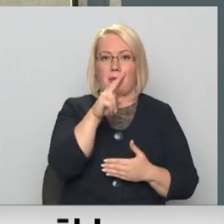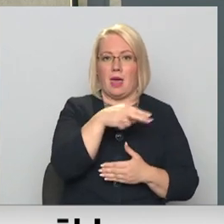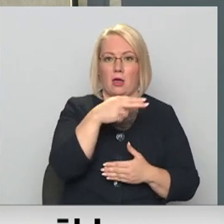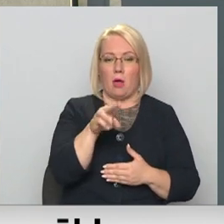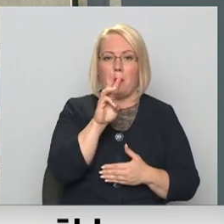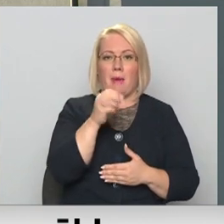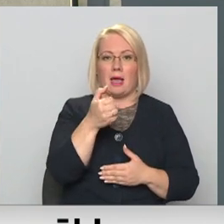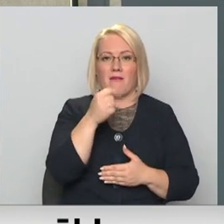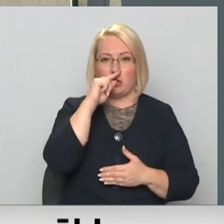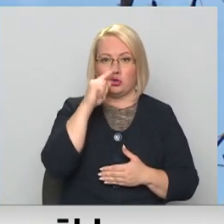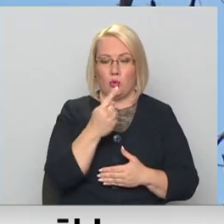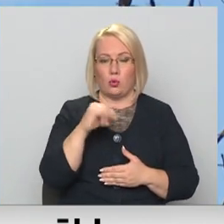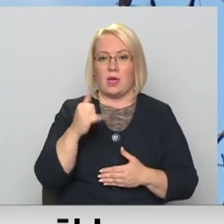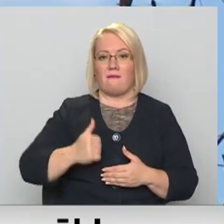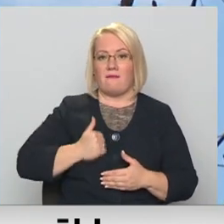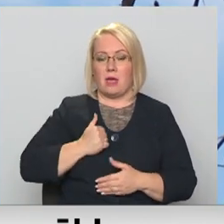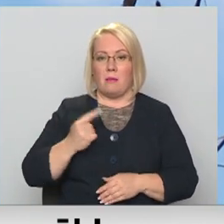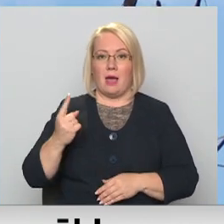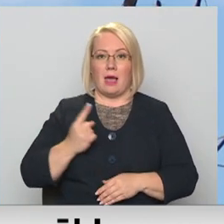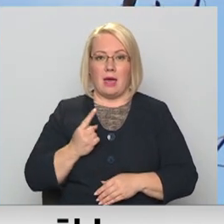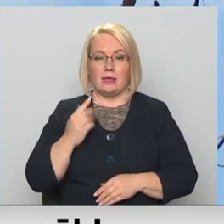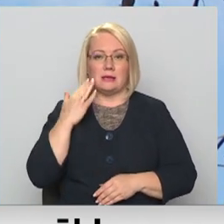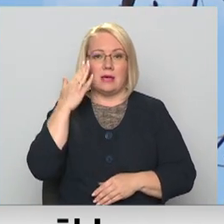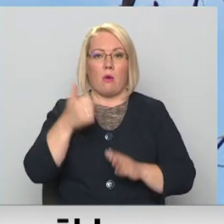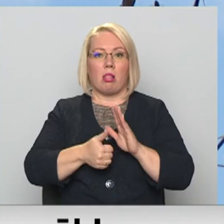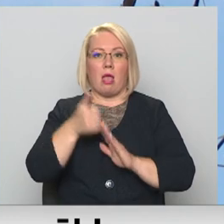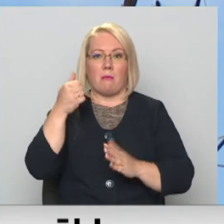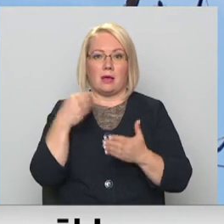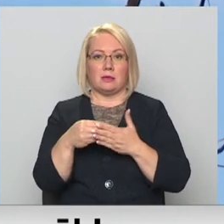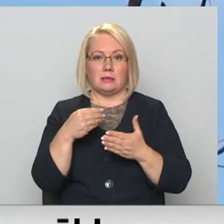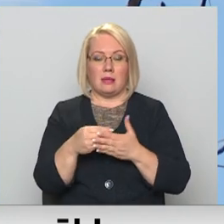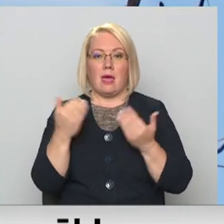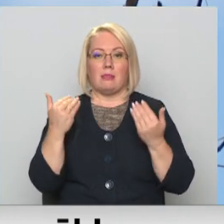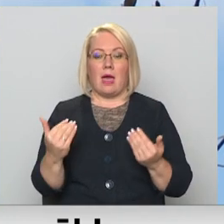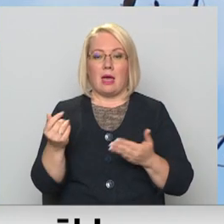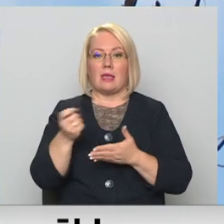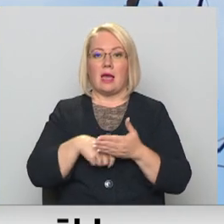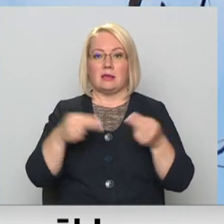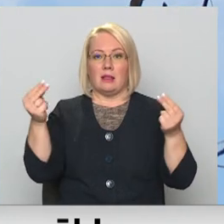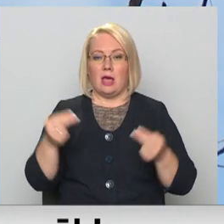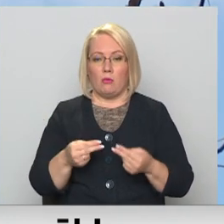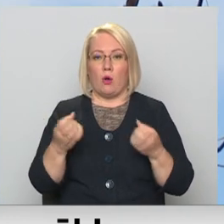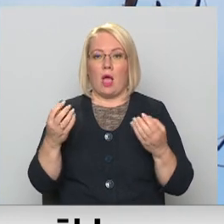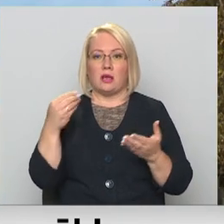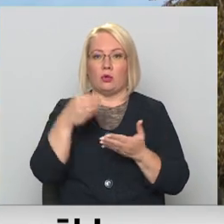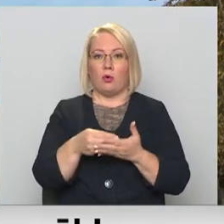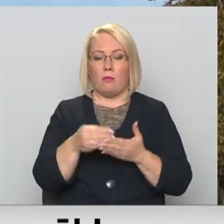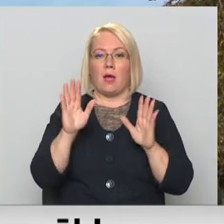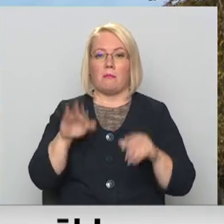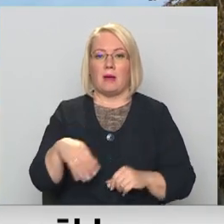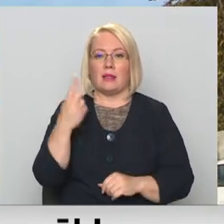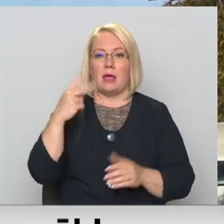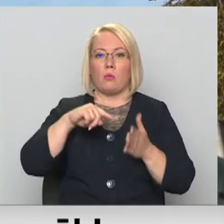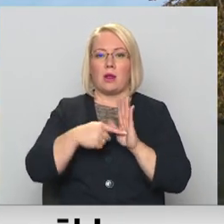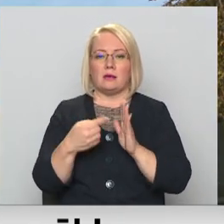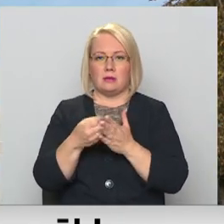megavatstundu. Bet ja uzņēmums nogaidīs cerot uz labāku cenu, tad tagad ir spiesas, lai līgumu gāzi iepērkot par nu jau vairāk nekā divas